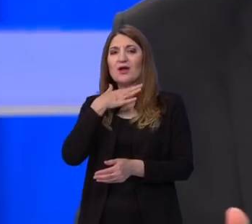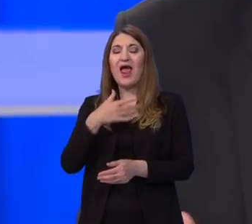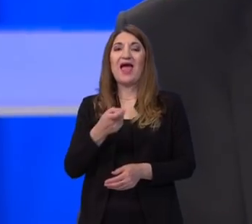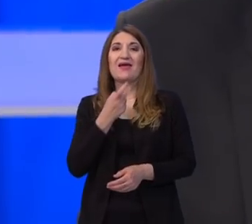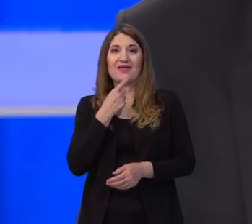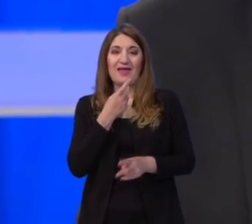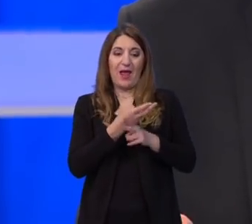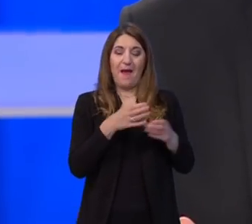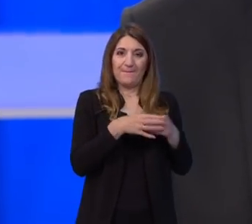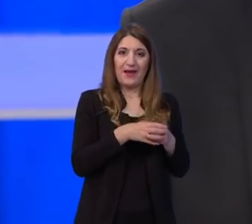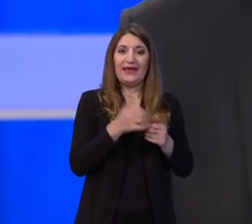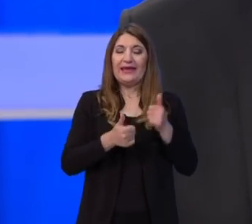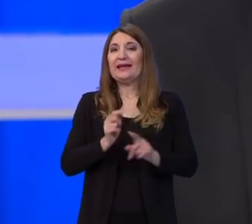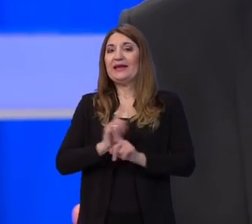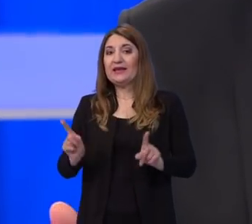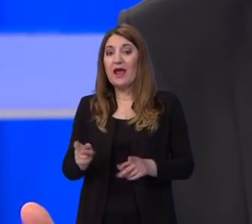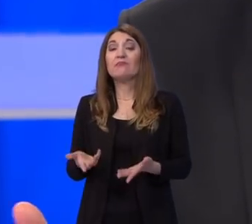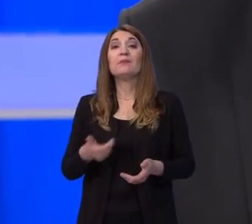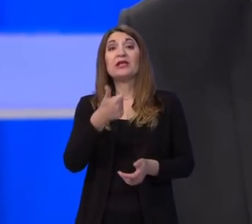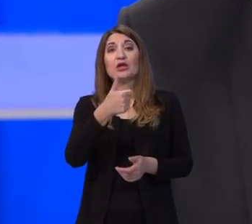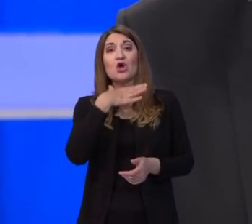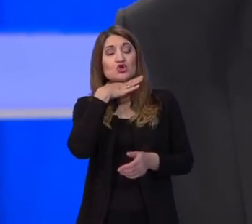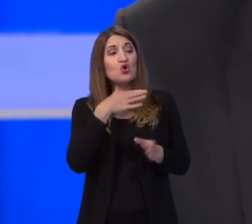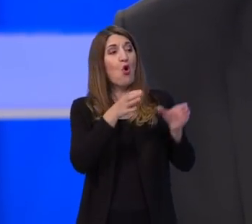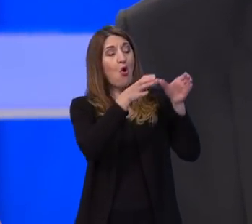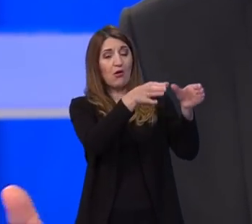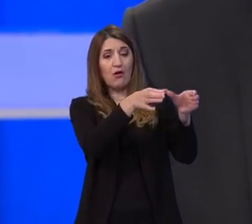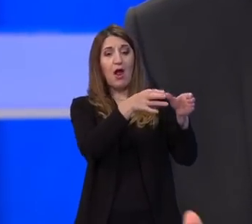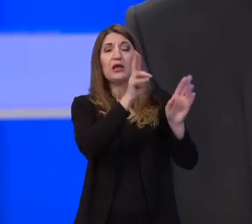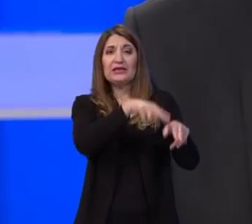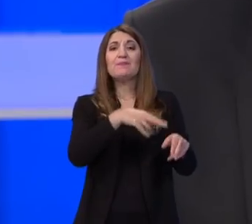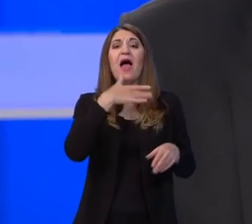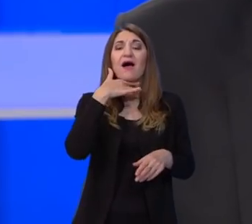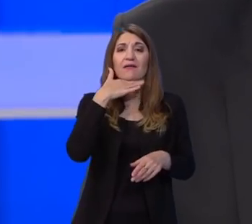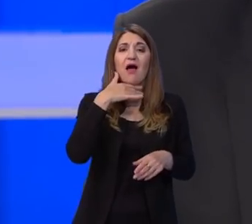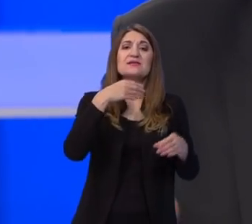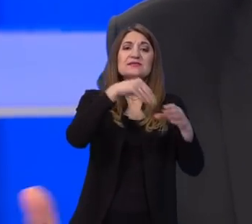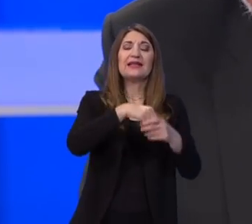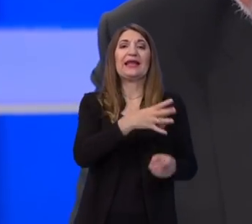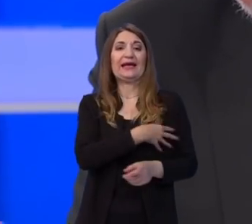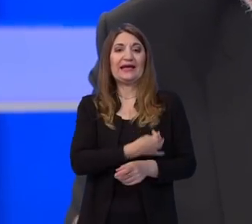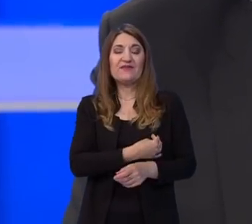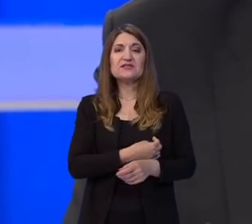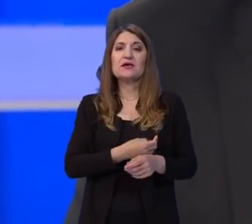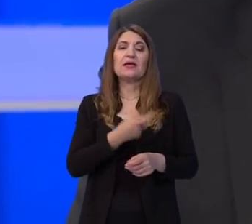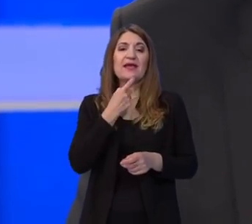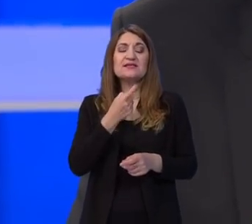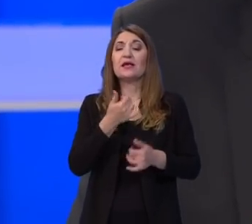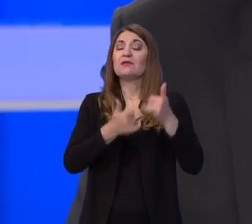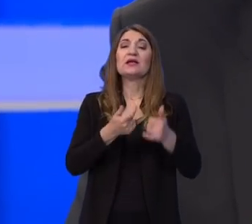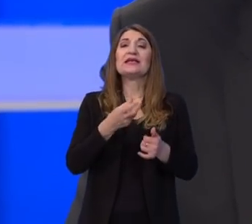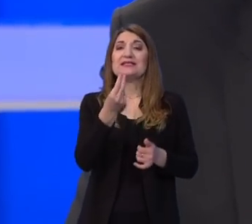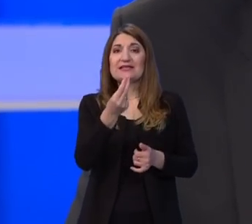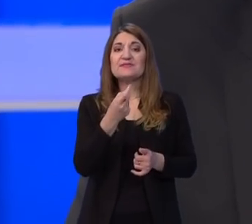nacionalnog djene ili ne. Primjer tome, u jednoj školi vi i sada imate razrede sa hrvatskim, odnosno srpskim jezikom,